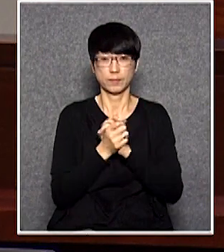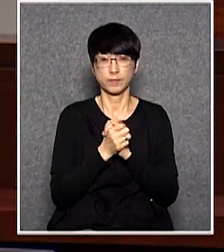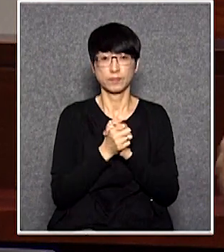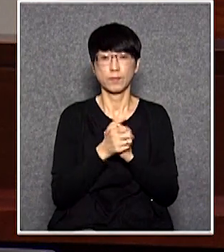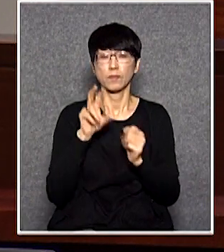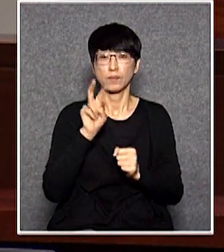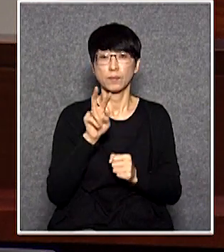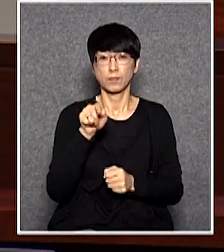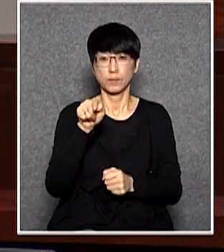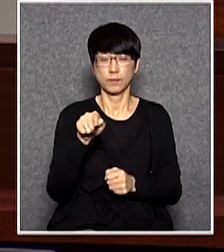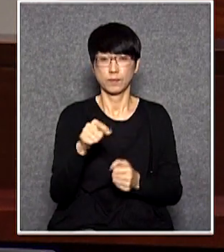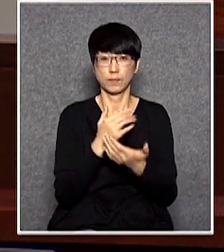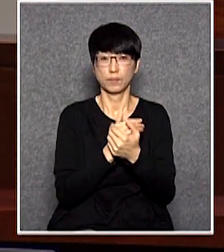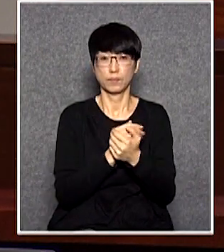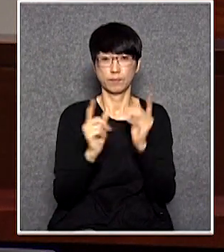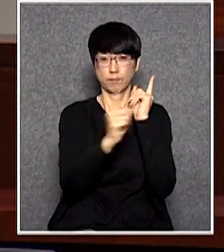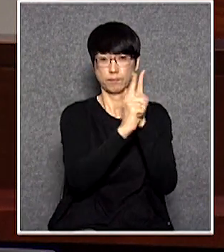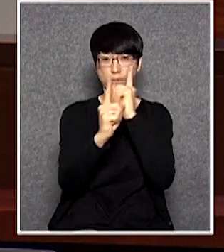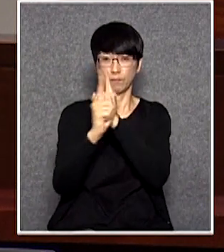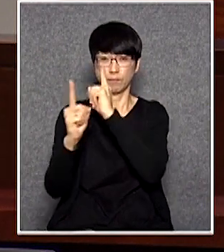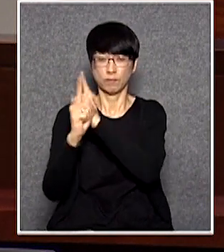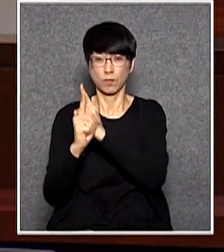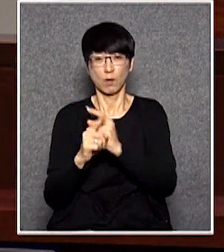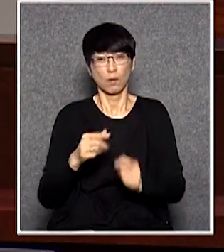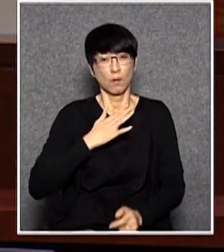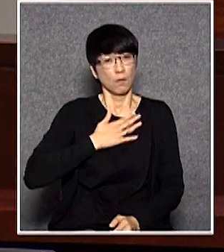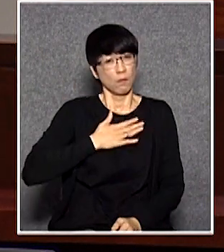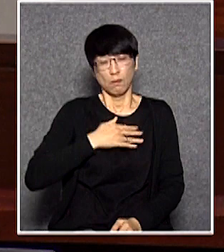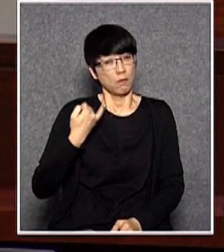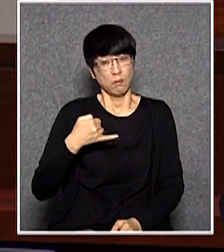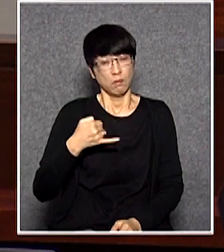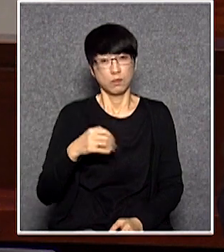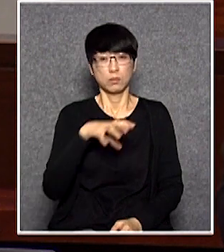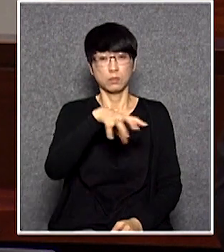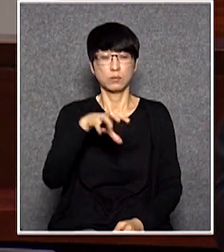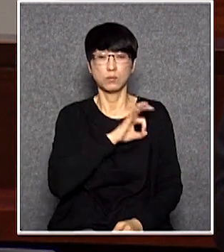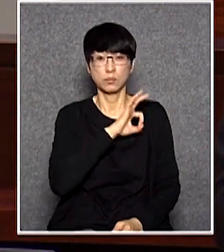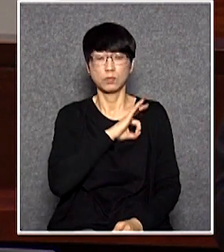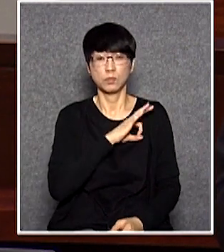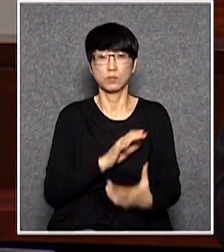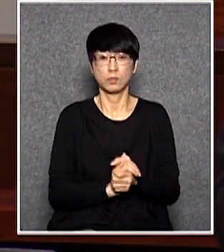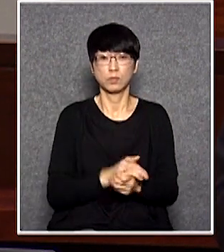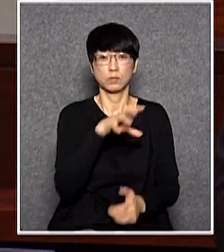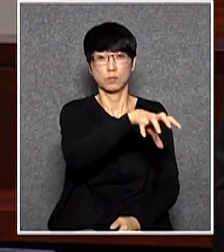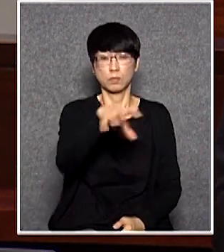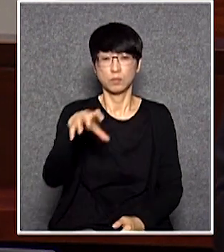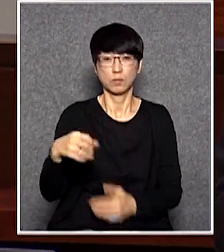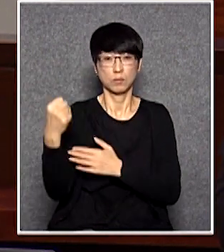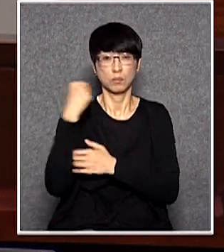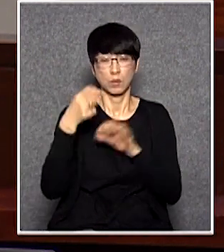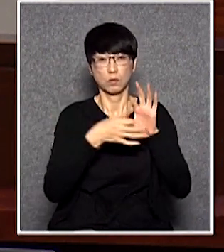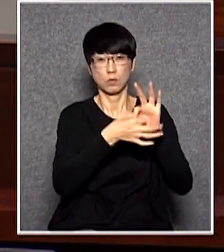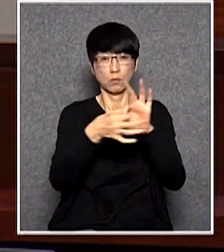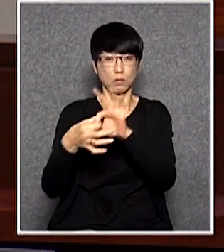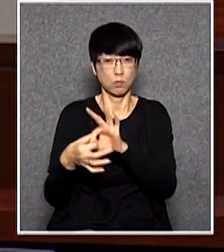這些所謂的準則我就很不放心區議會和地區勢力就是那個關係千